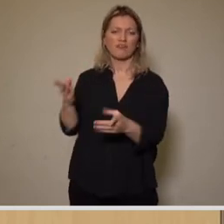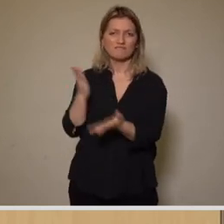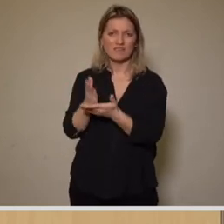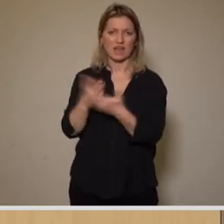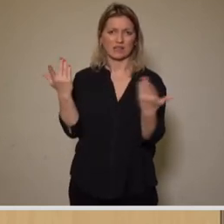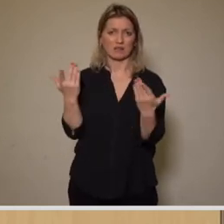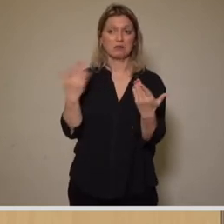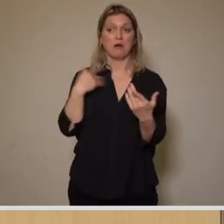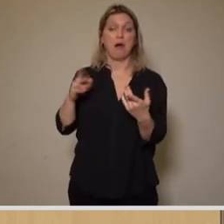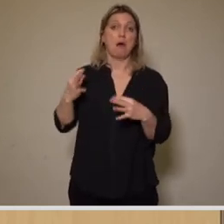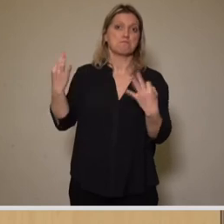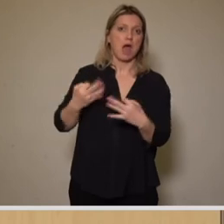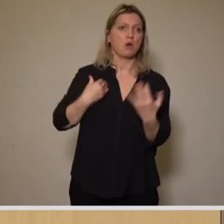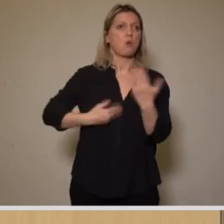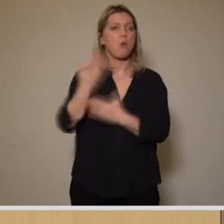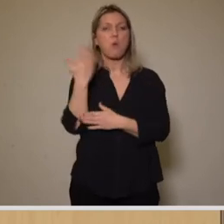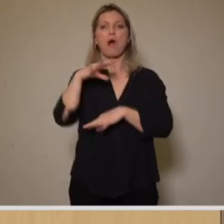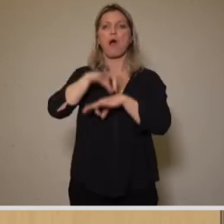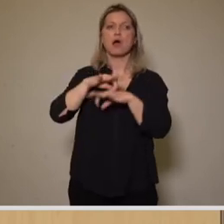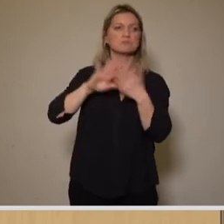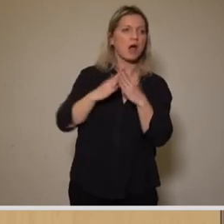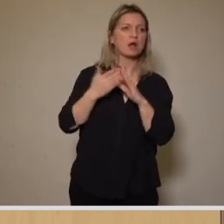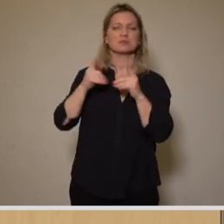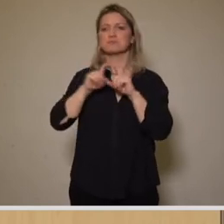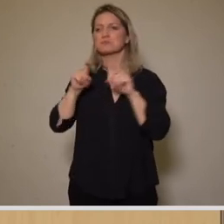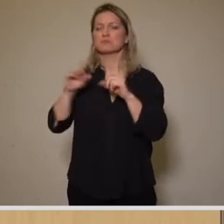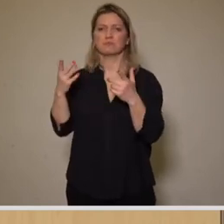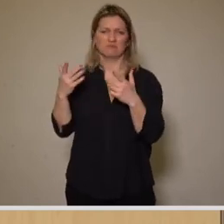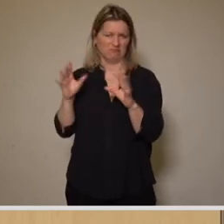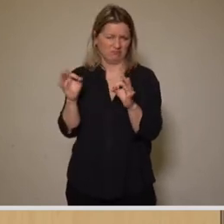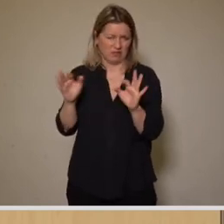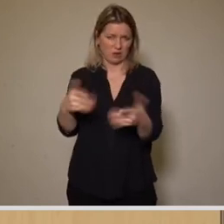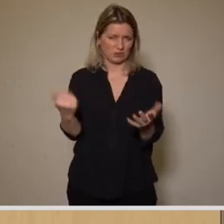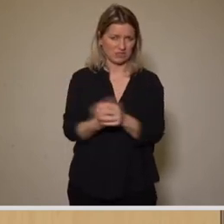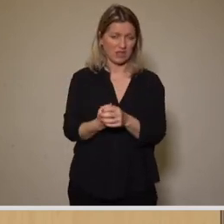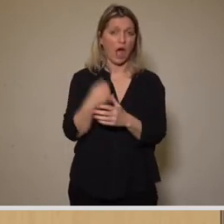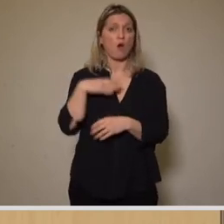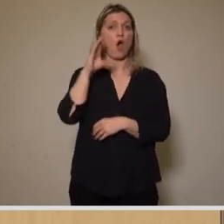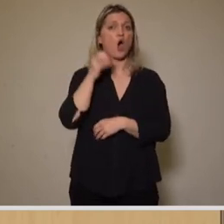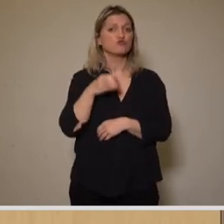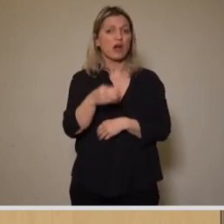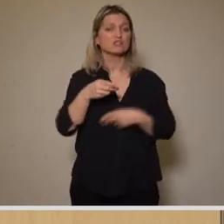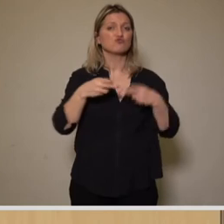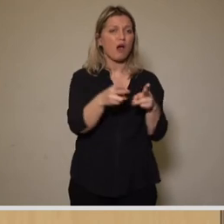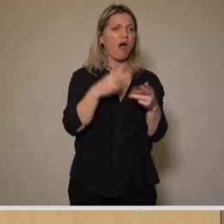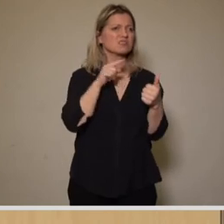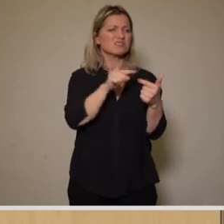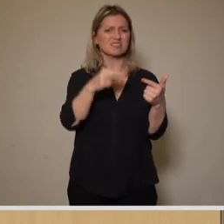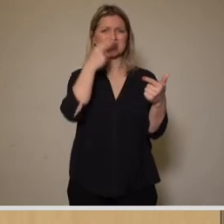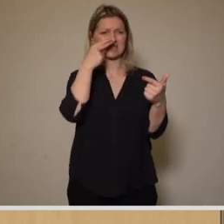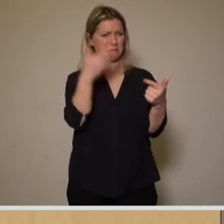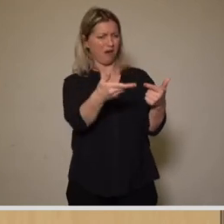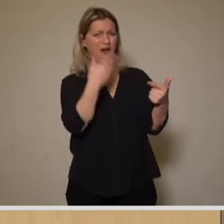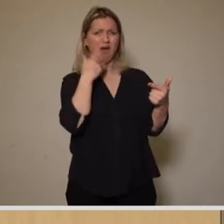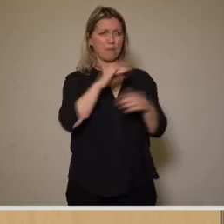dargestellt wurde, besteht in Pichen nicht wirklich. Oschatzer Straße und aktuelle Projekte wie Marina Garten zeigen deutlich, wie gering die